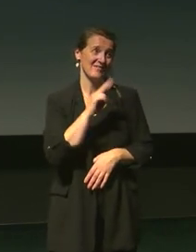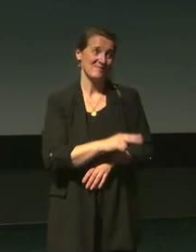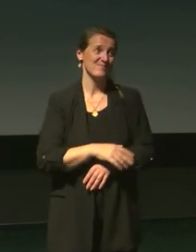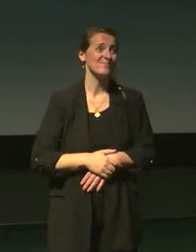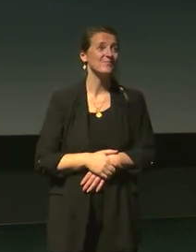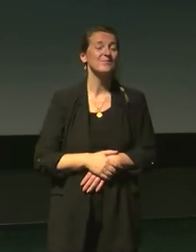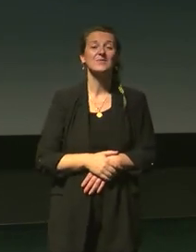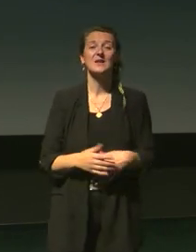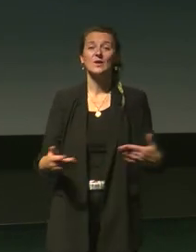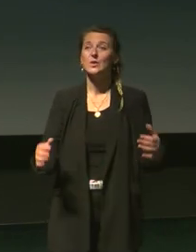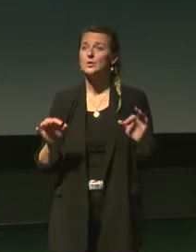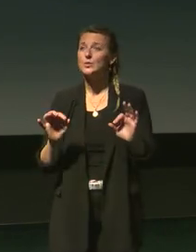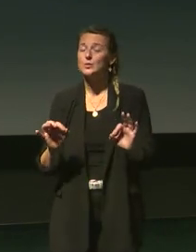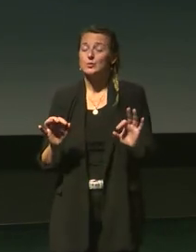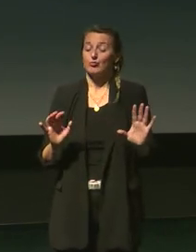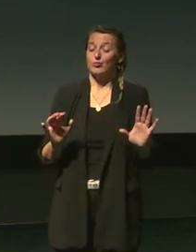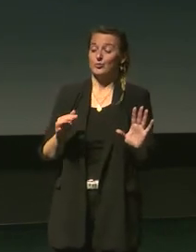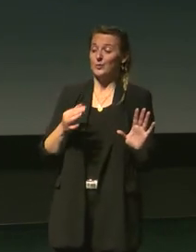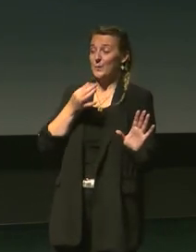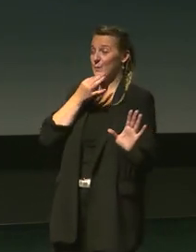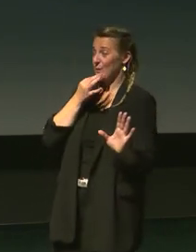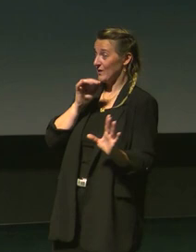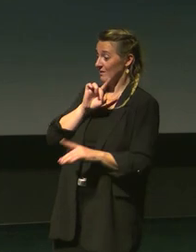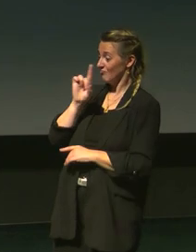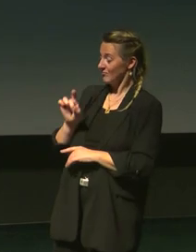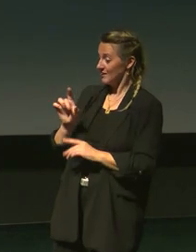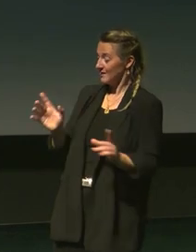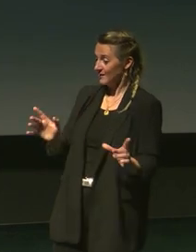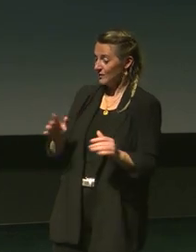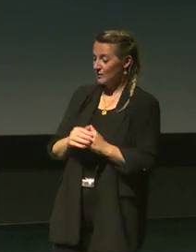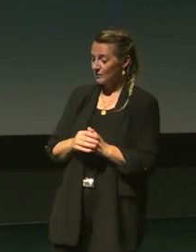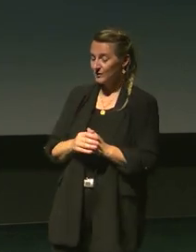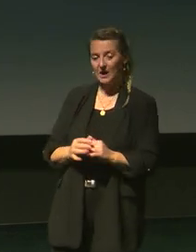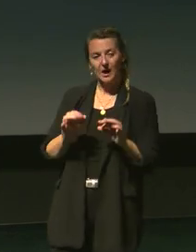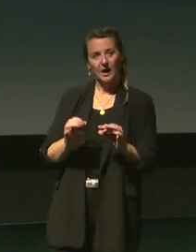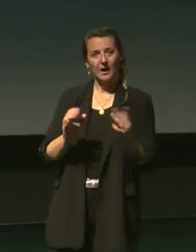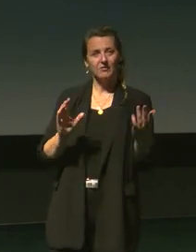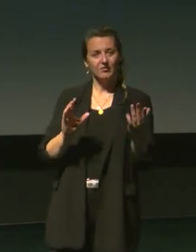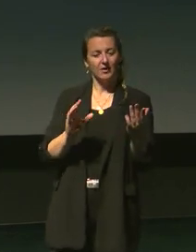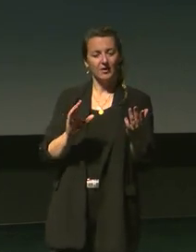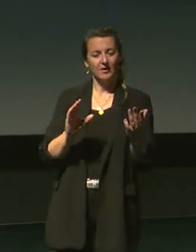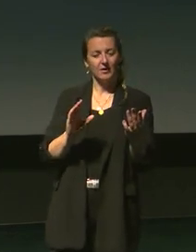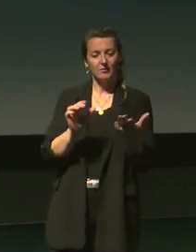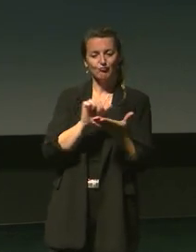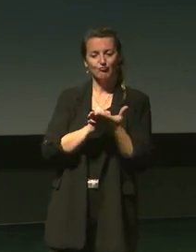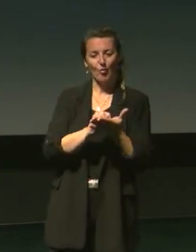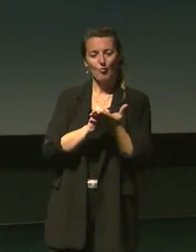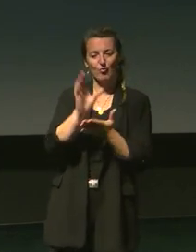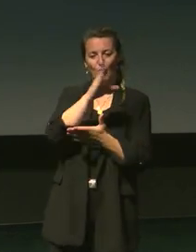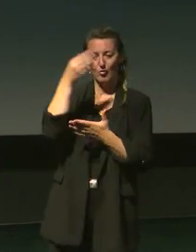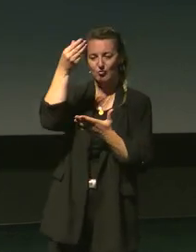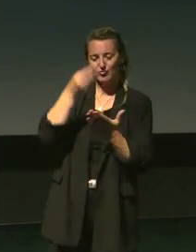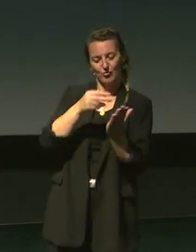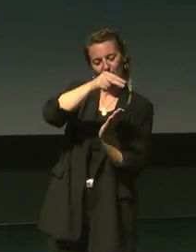est-ce que justement peut-être moi j'ai une question est que les lectures de Jules Verne ça a aussi influencé finalement ton